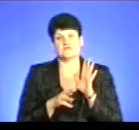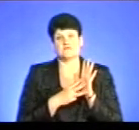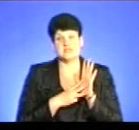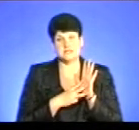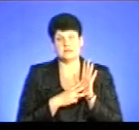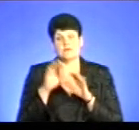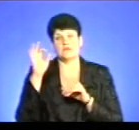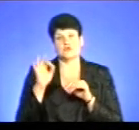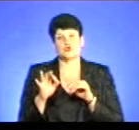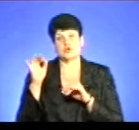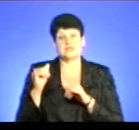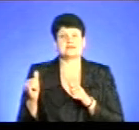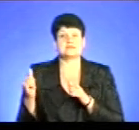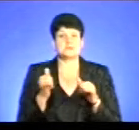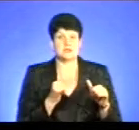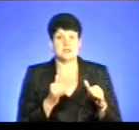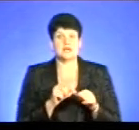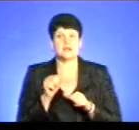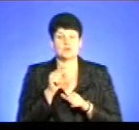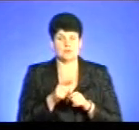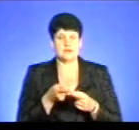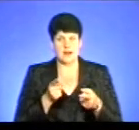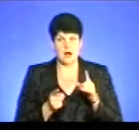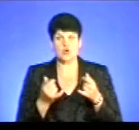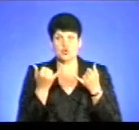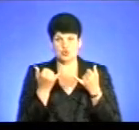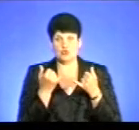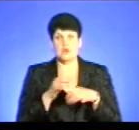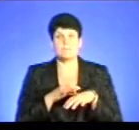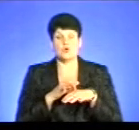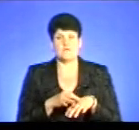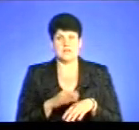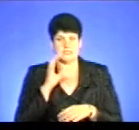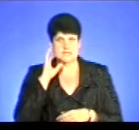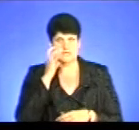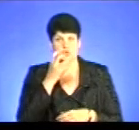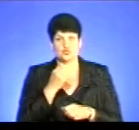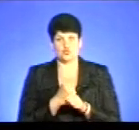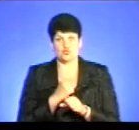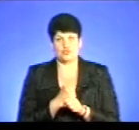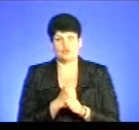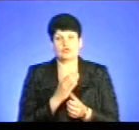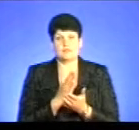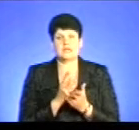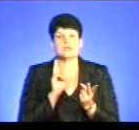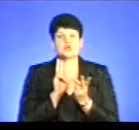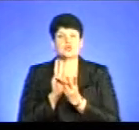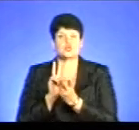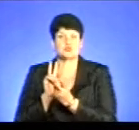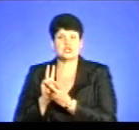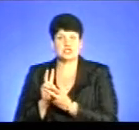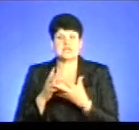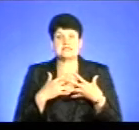забезпеченості. Крім цього, ми сьогодні реально провели таку серйозну роботу і мали зустрічі з